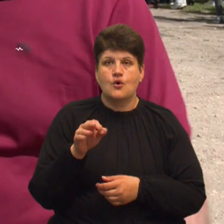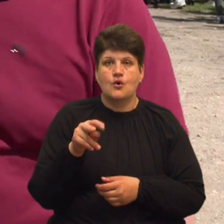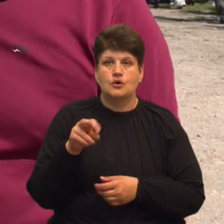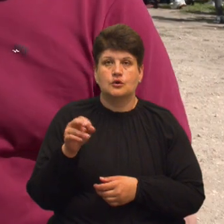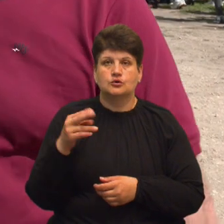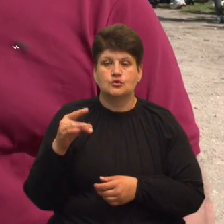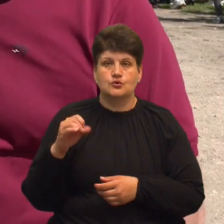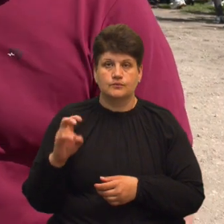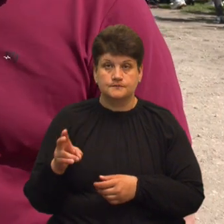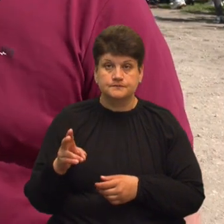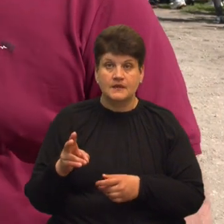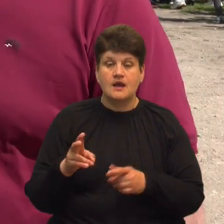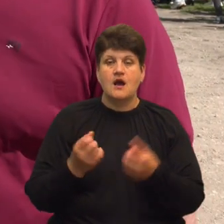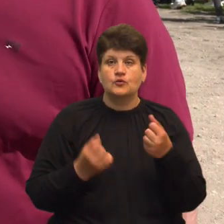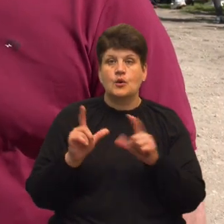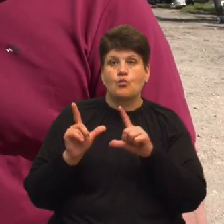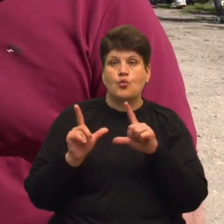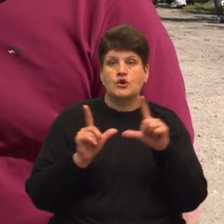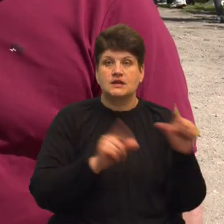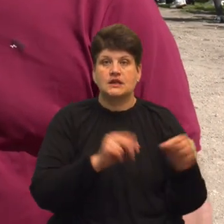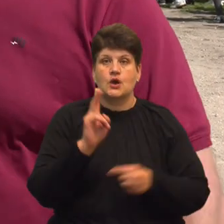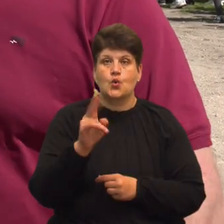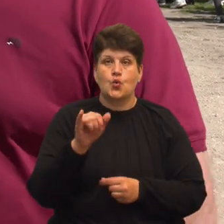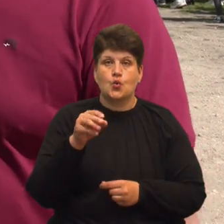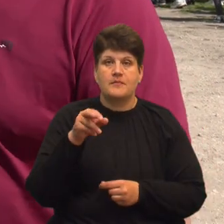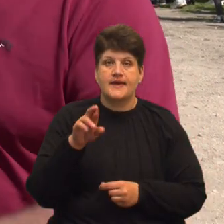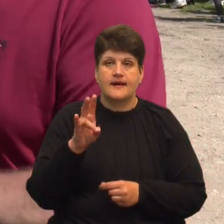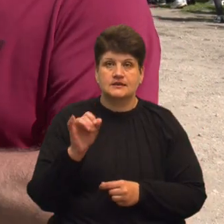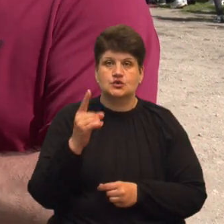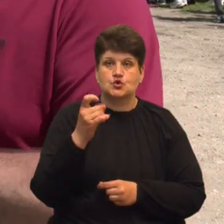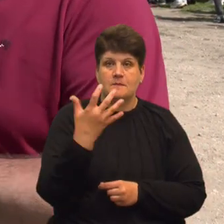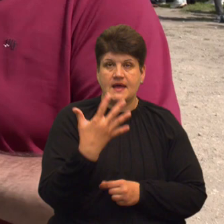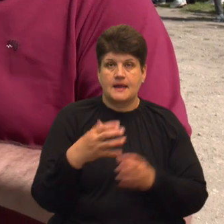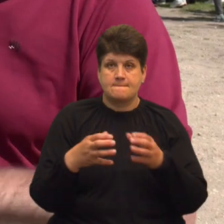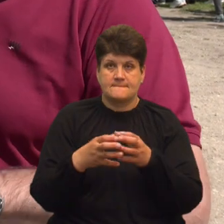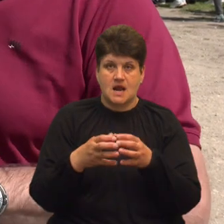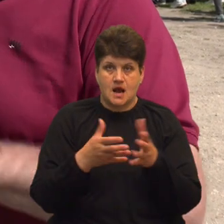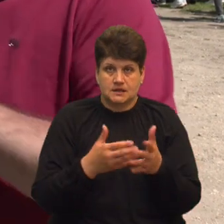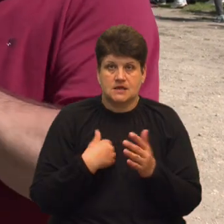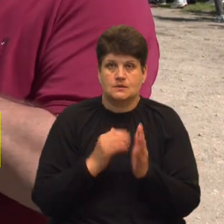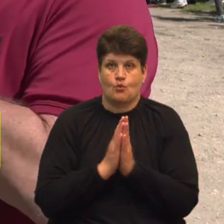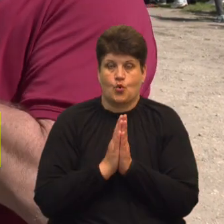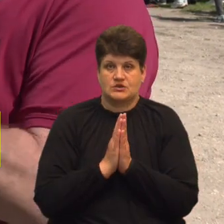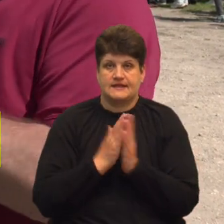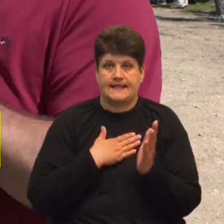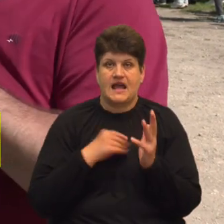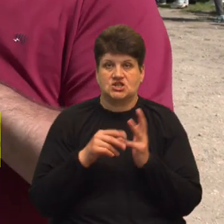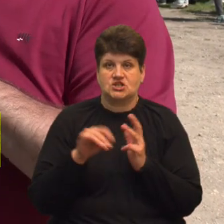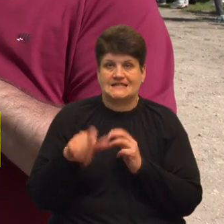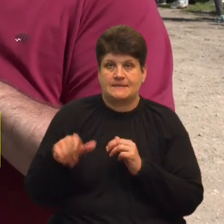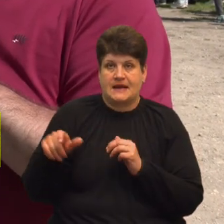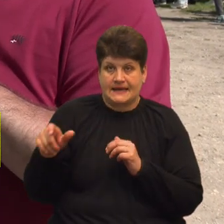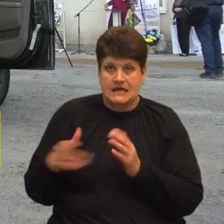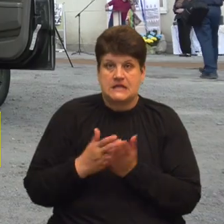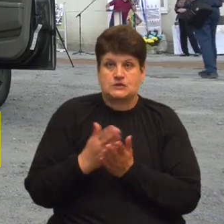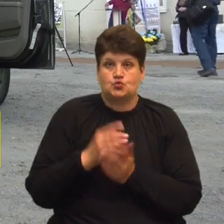Автомобіль поїде в Куп'янськ, 105-ту бригаду, і власне це в нас попросили земляки наші, які служать в цій